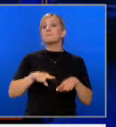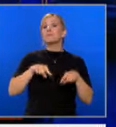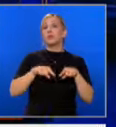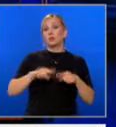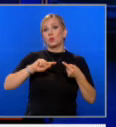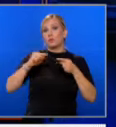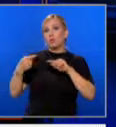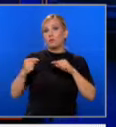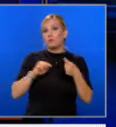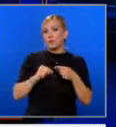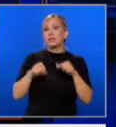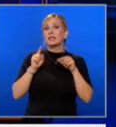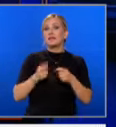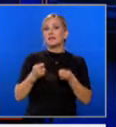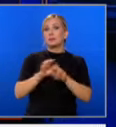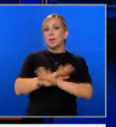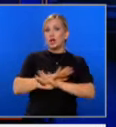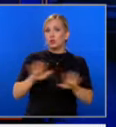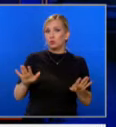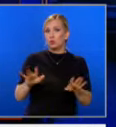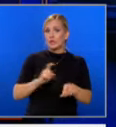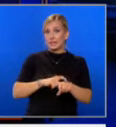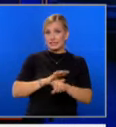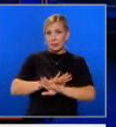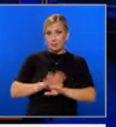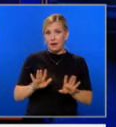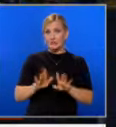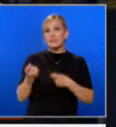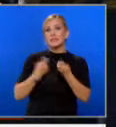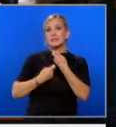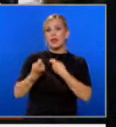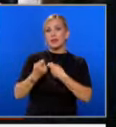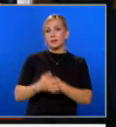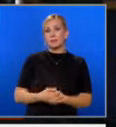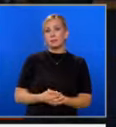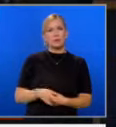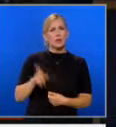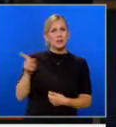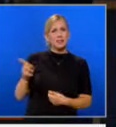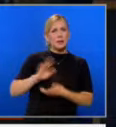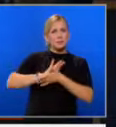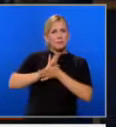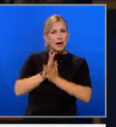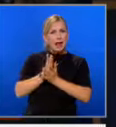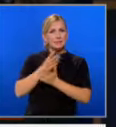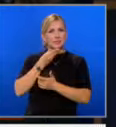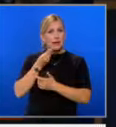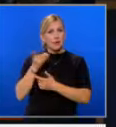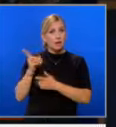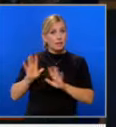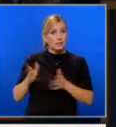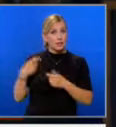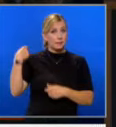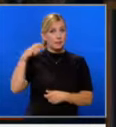конфликта в Газа трябва да преключи незабавно с включването на сделка. Тя мрази Израел. Ако тя стане